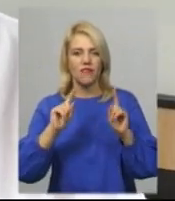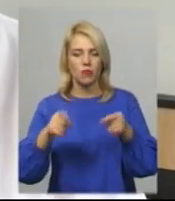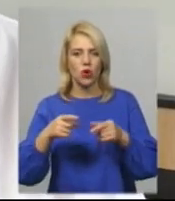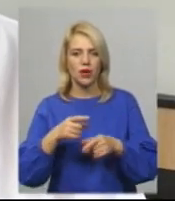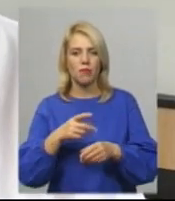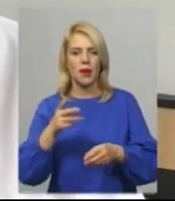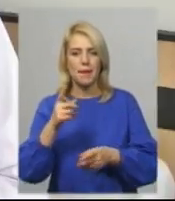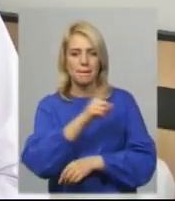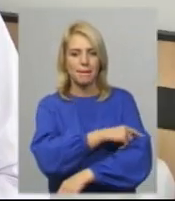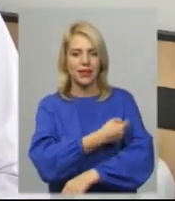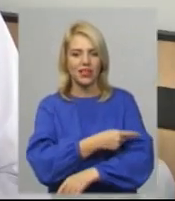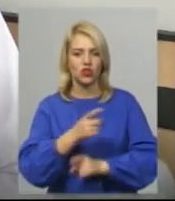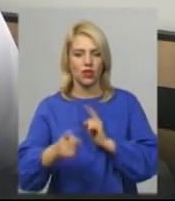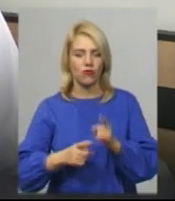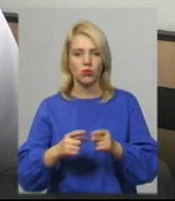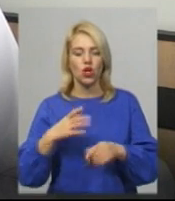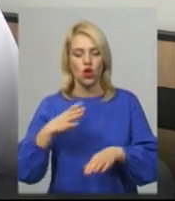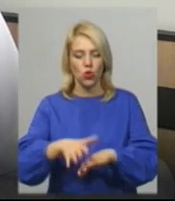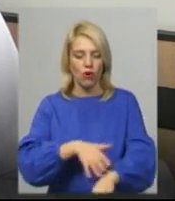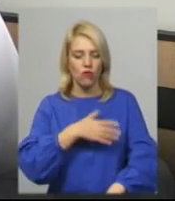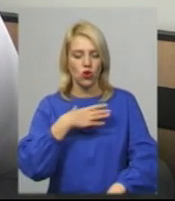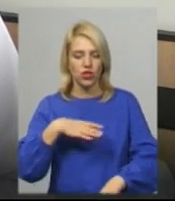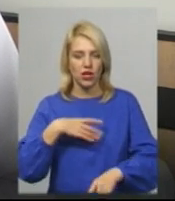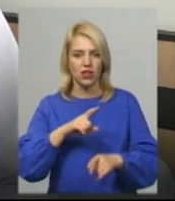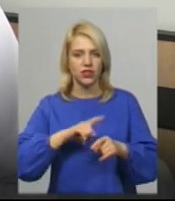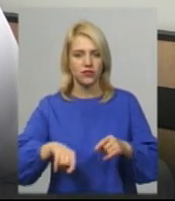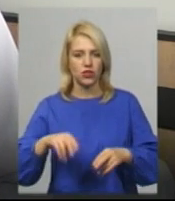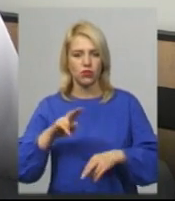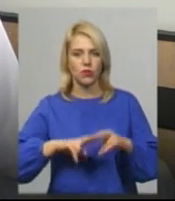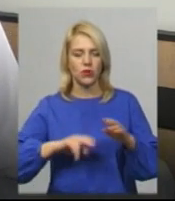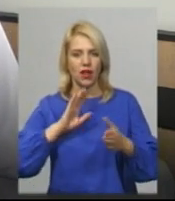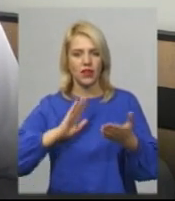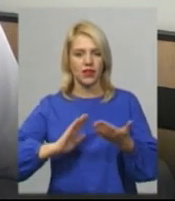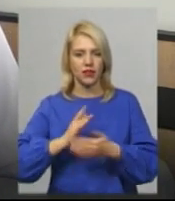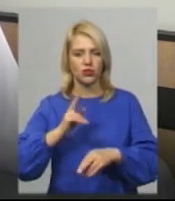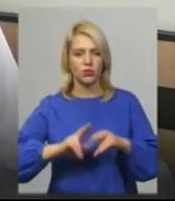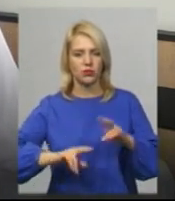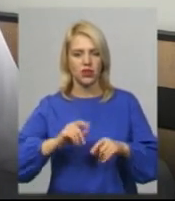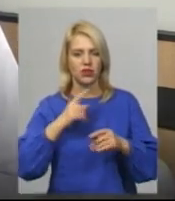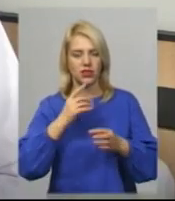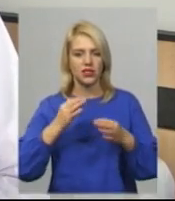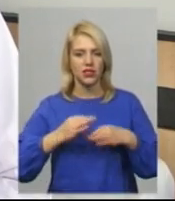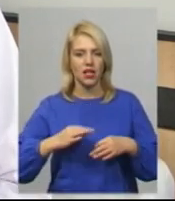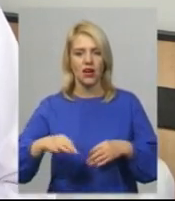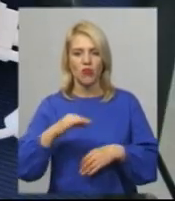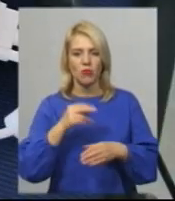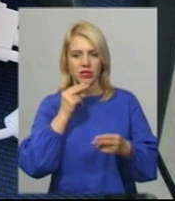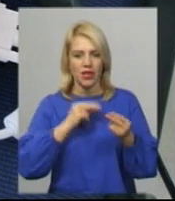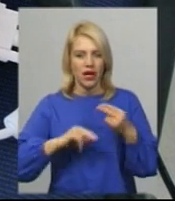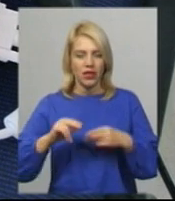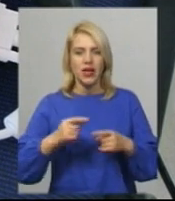ми довго чекали, швидко його побудували, якісно побудували, і принаймні сказали, що в області найкраще.